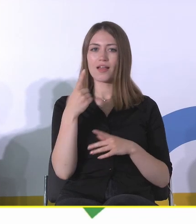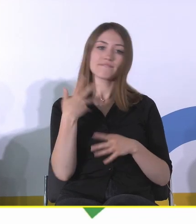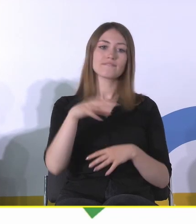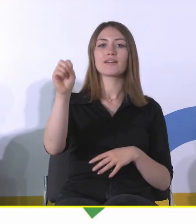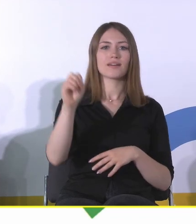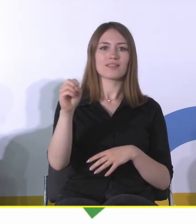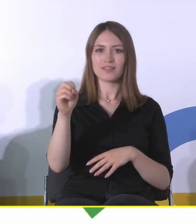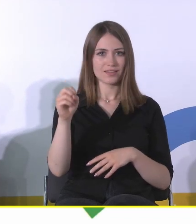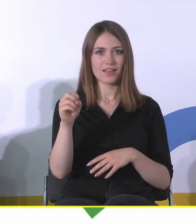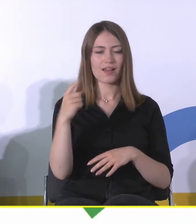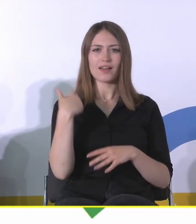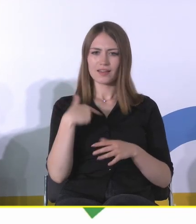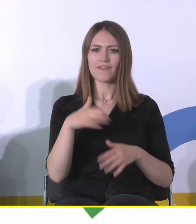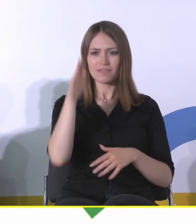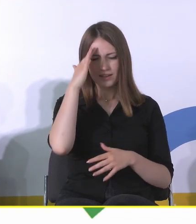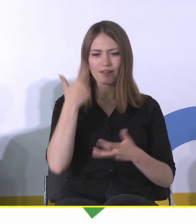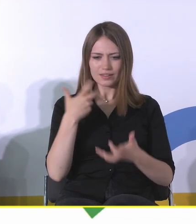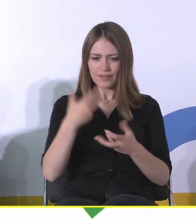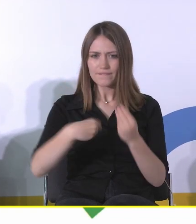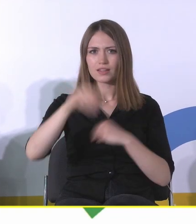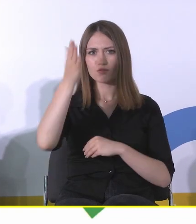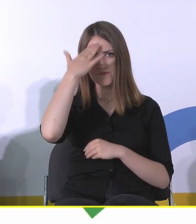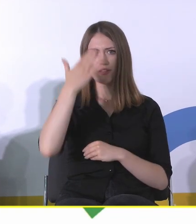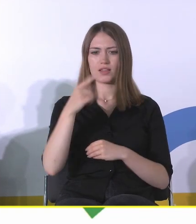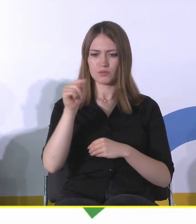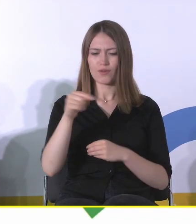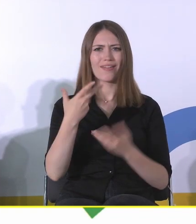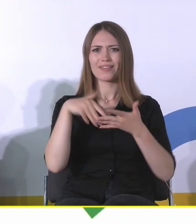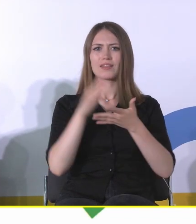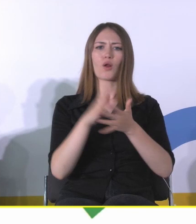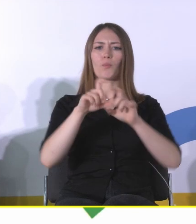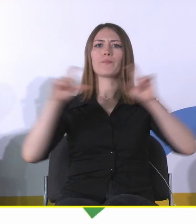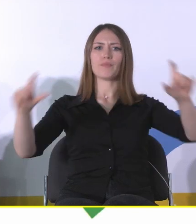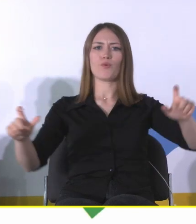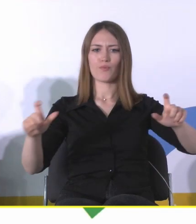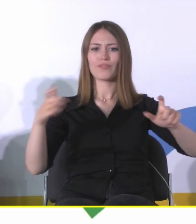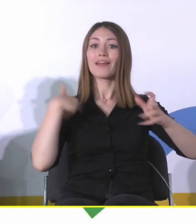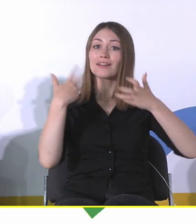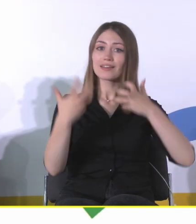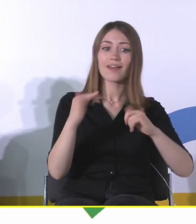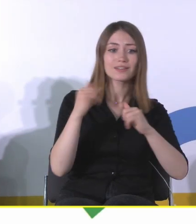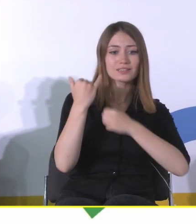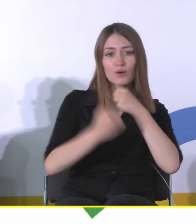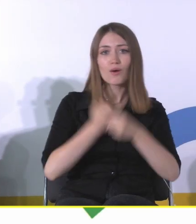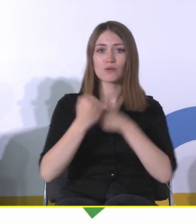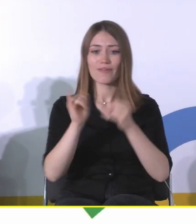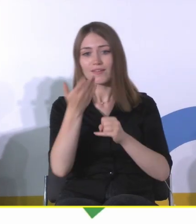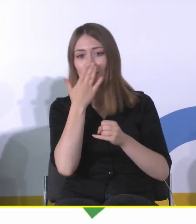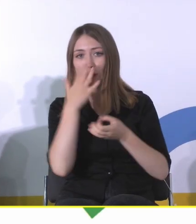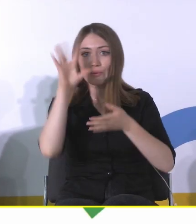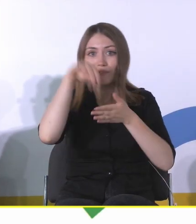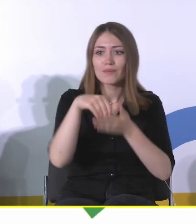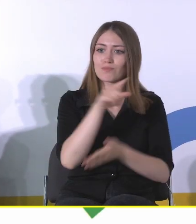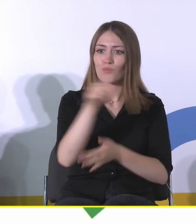dojść, ja muszę wiedzieć o tym miejscu więcej niż tylko to, co te mury mówią. Chcę wiedzieć, jak to wyglądało, jak to działało z punktu widzenia tych osób, które tam jeszcze